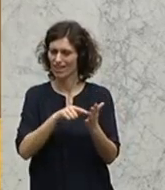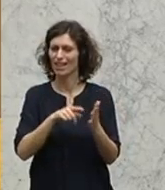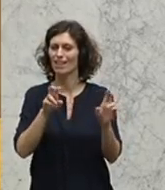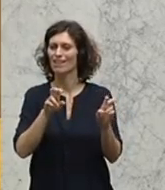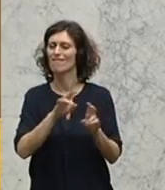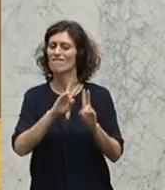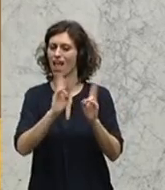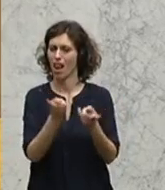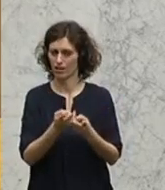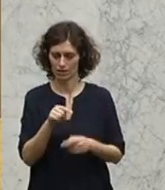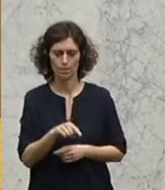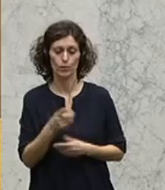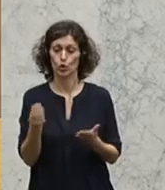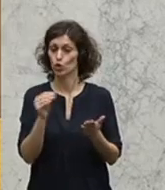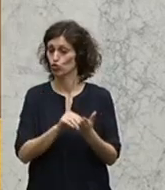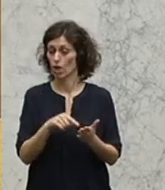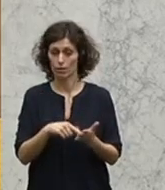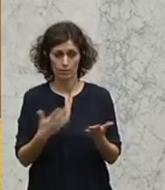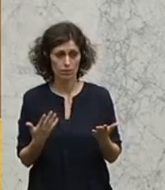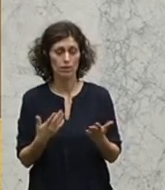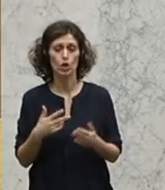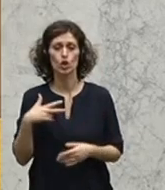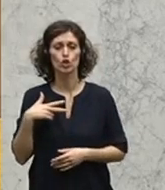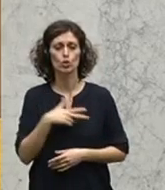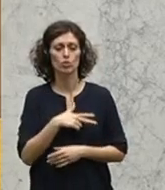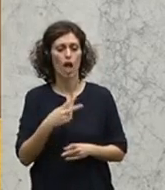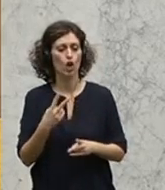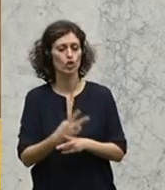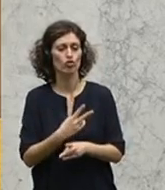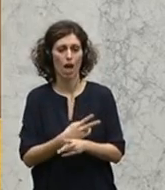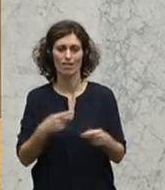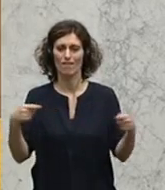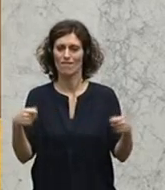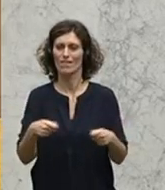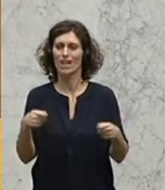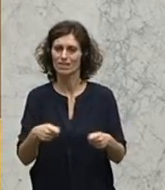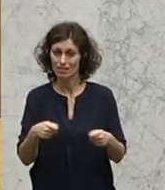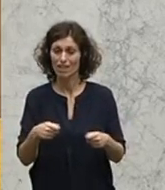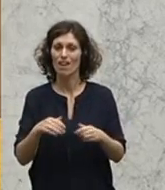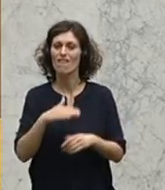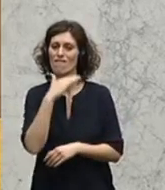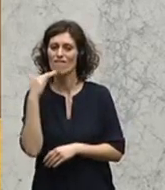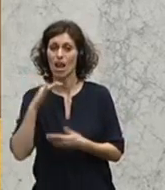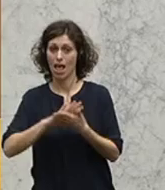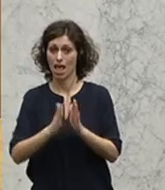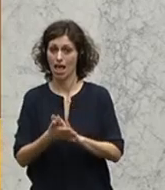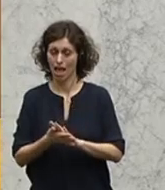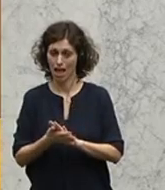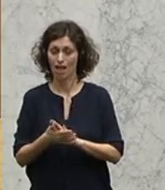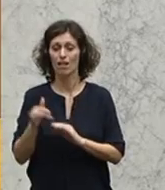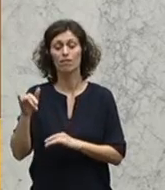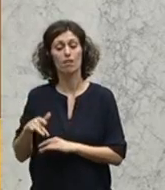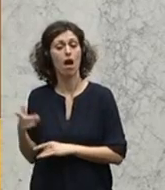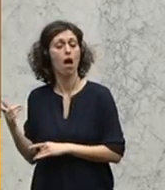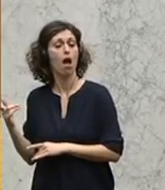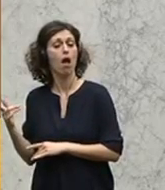Welt, wo hier geschrieben steht, der Sozialstaat finanziert die Vielehe. Denn während es in arabischen